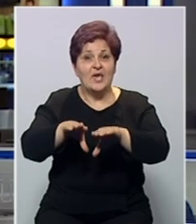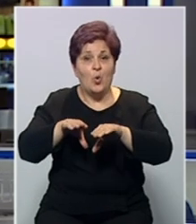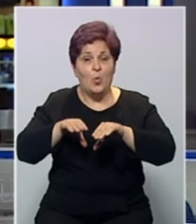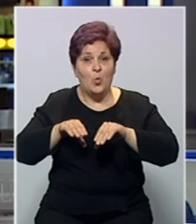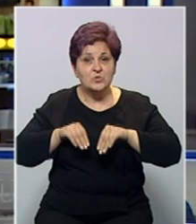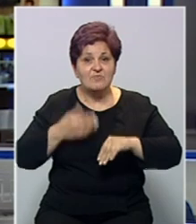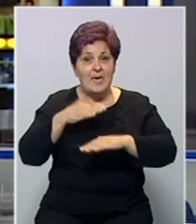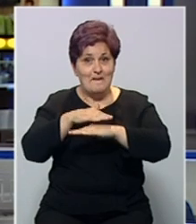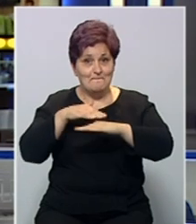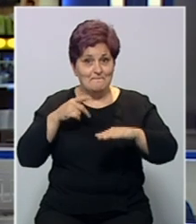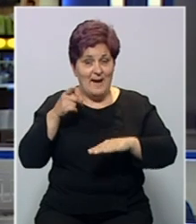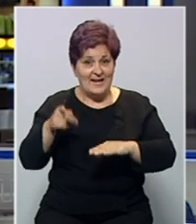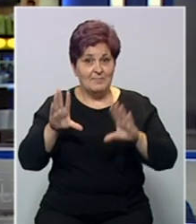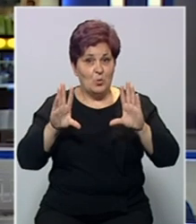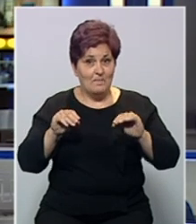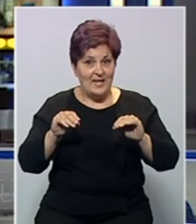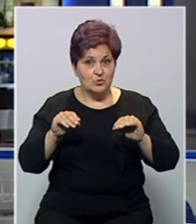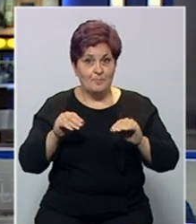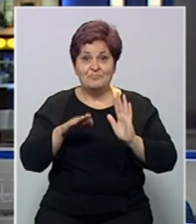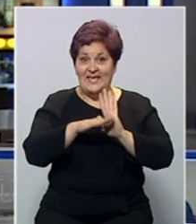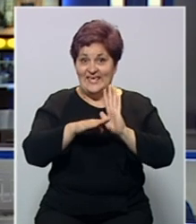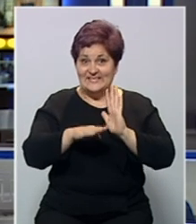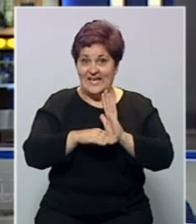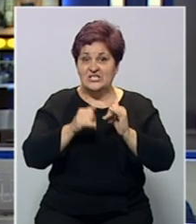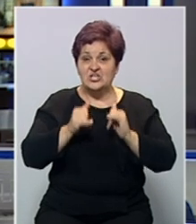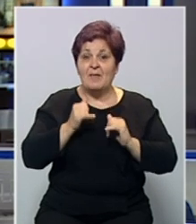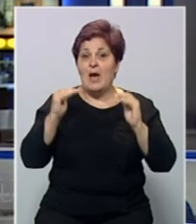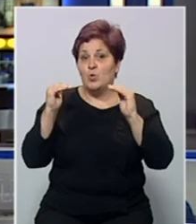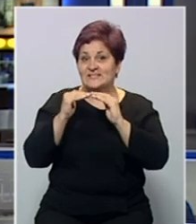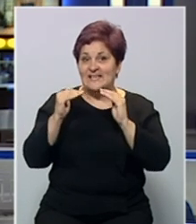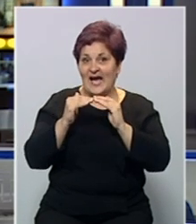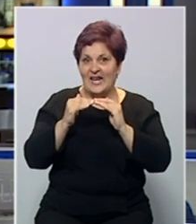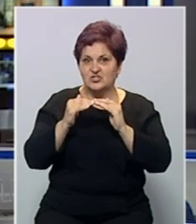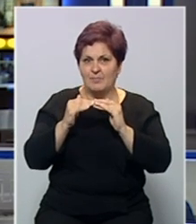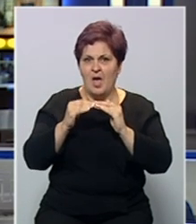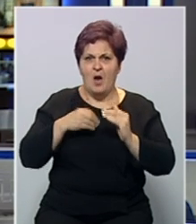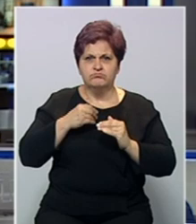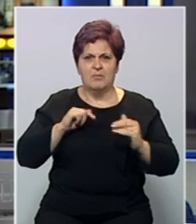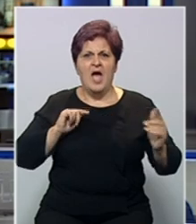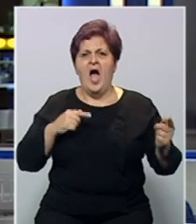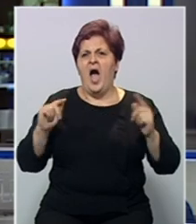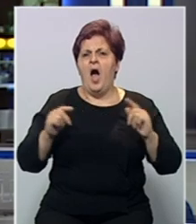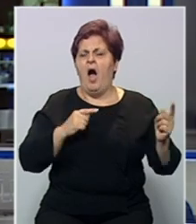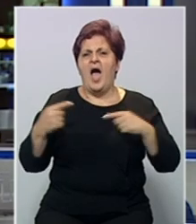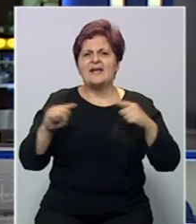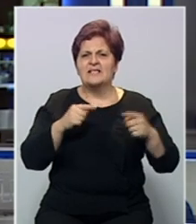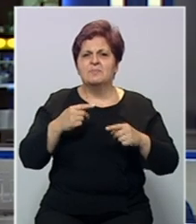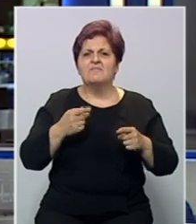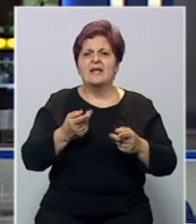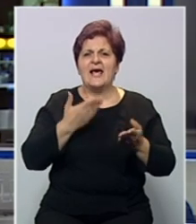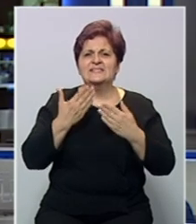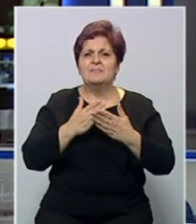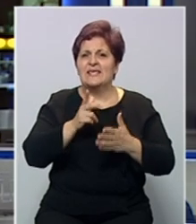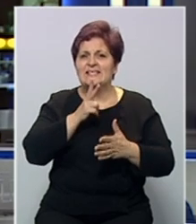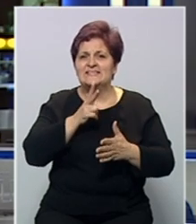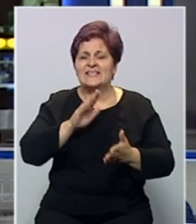koji je usvojio zastupnički dom u Martu. Zakon će sada ići na usaglašavanje. Burnu raspravu na sjednici izazvala je